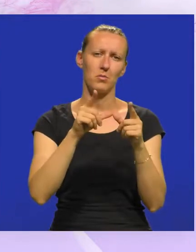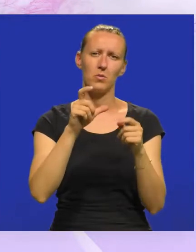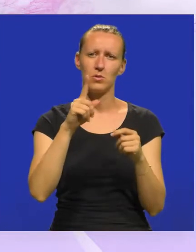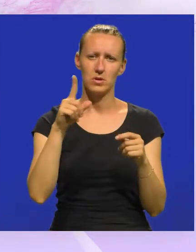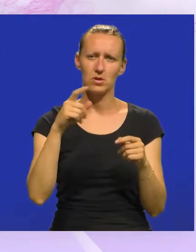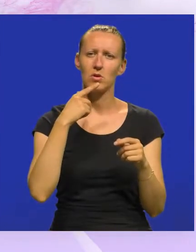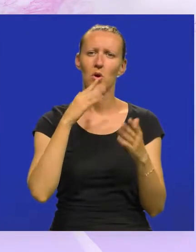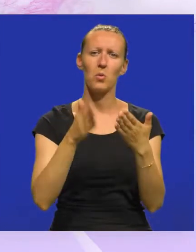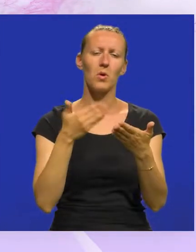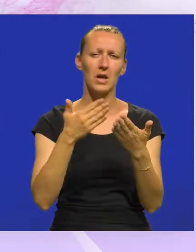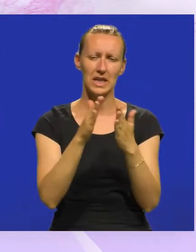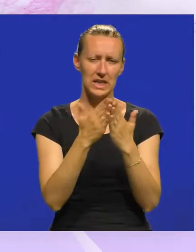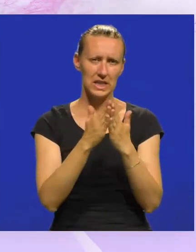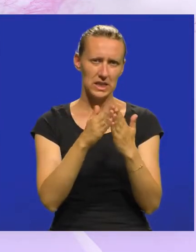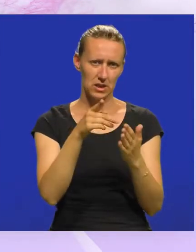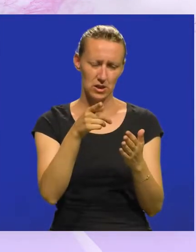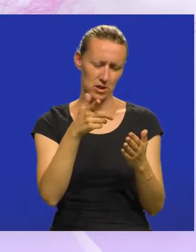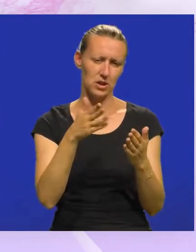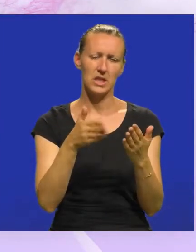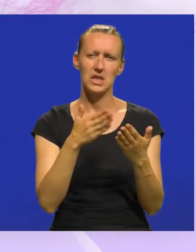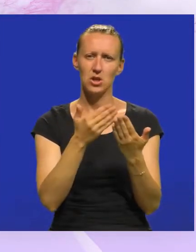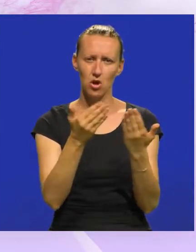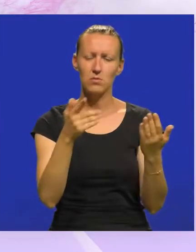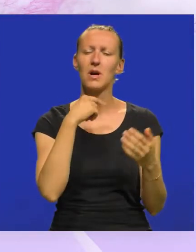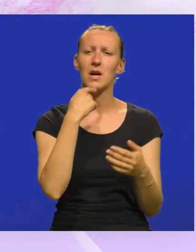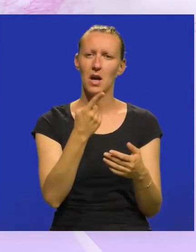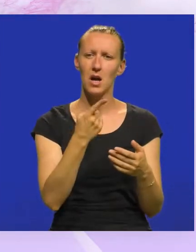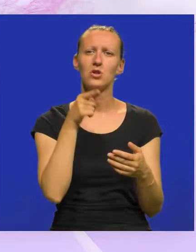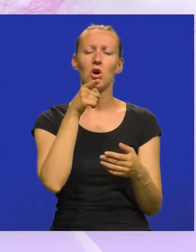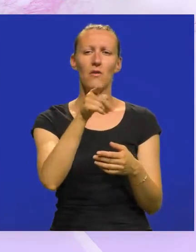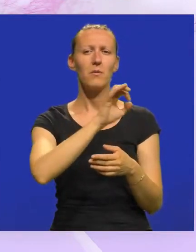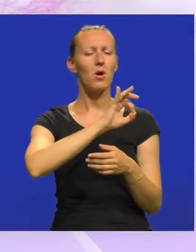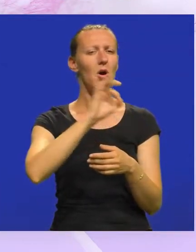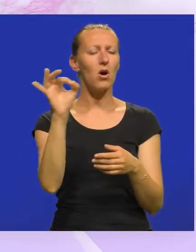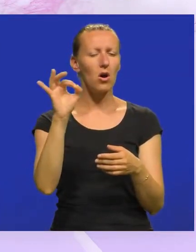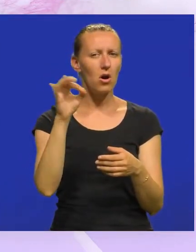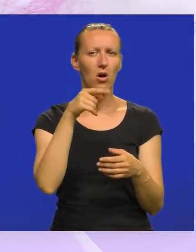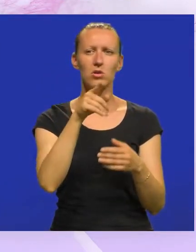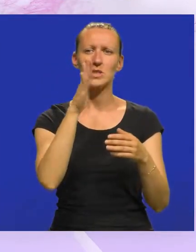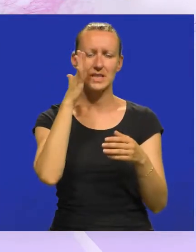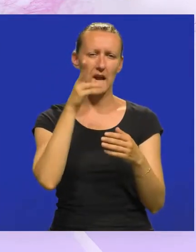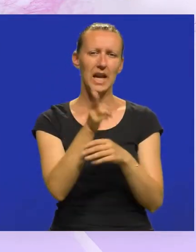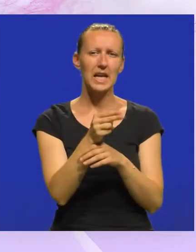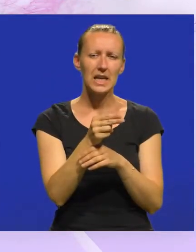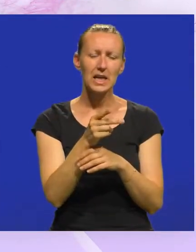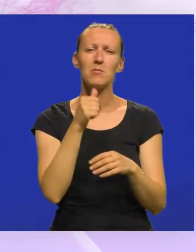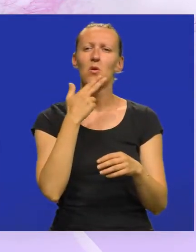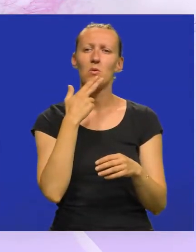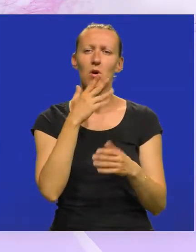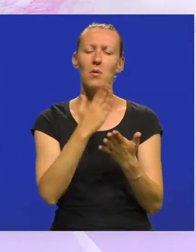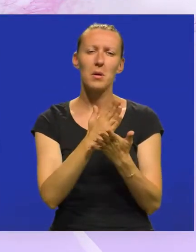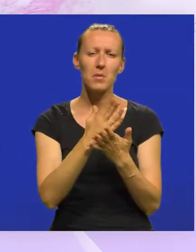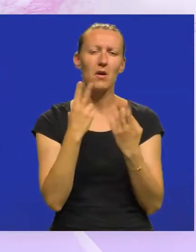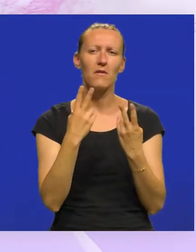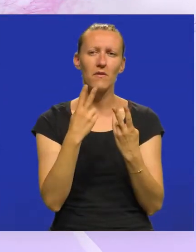koja je u katalogu izložbe između ostalog navela. S ovim odličnim ciklusom staklenih riba, u kojem je